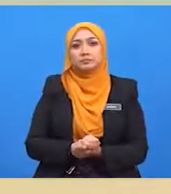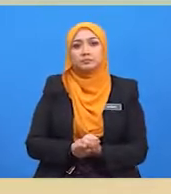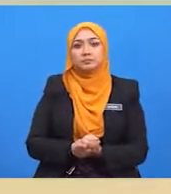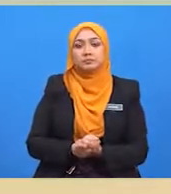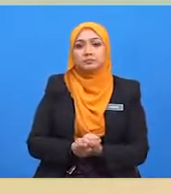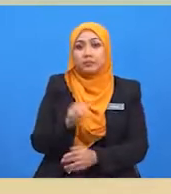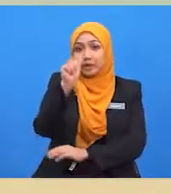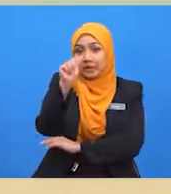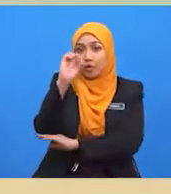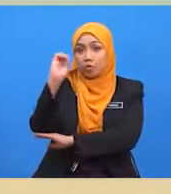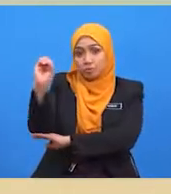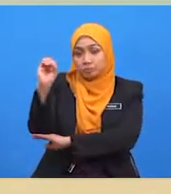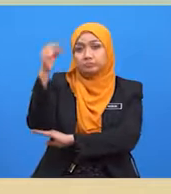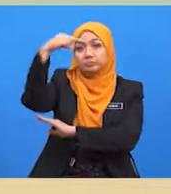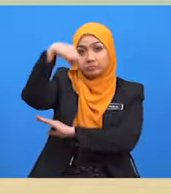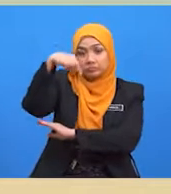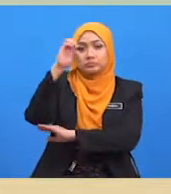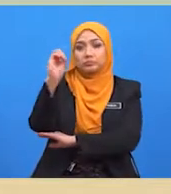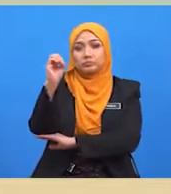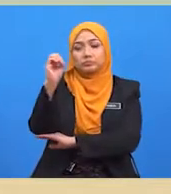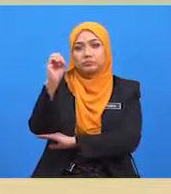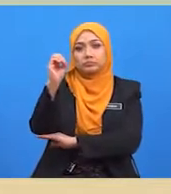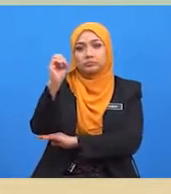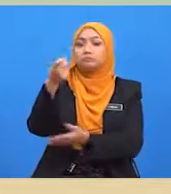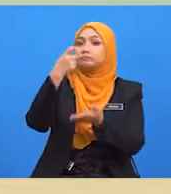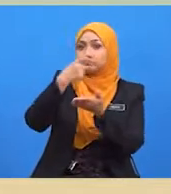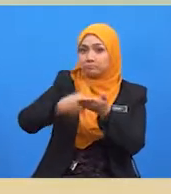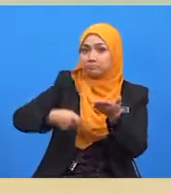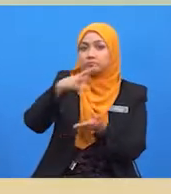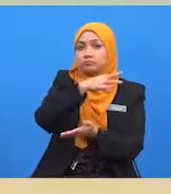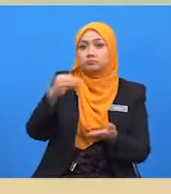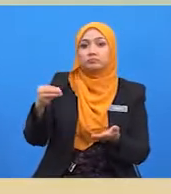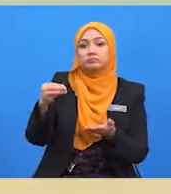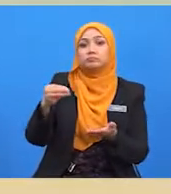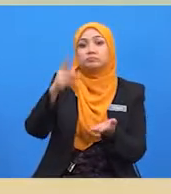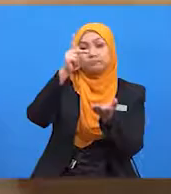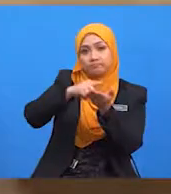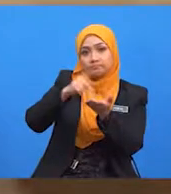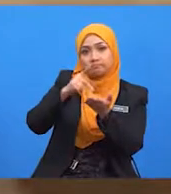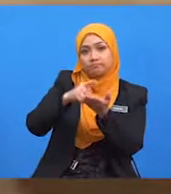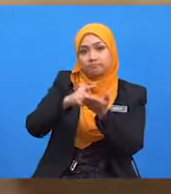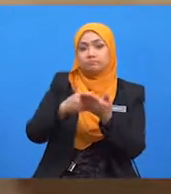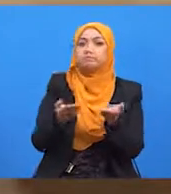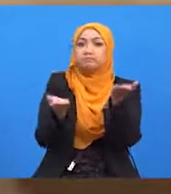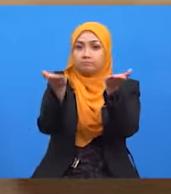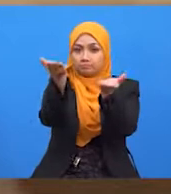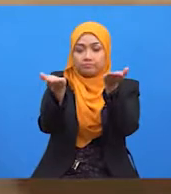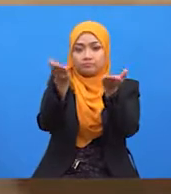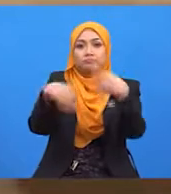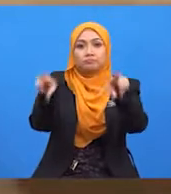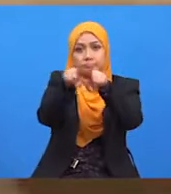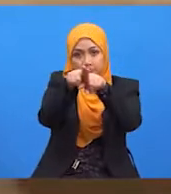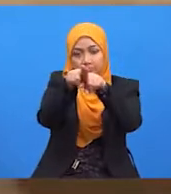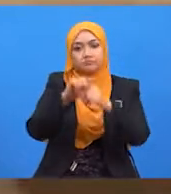kuantiti keseimbangan kereta tempatan Baiklah pelajar, apa yang pelajar saksikan tadi adalah